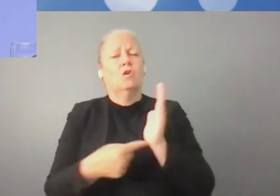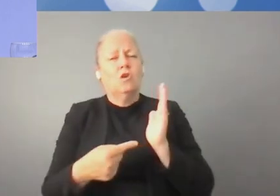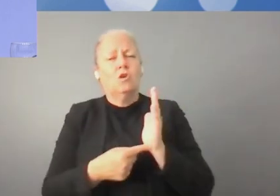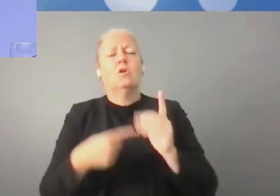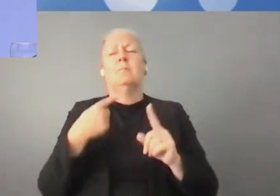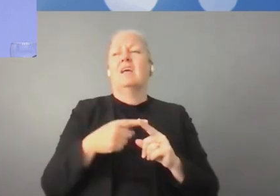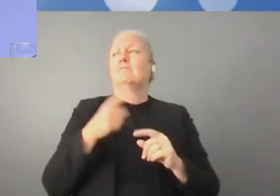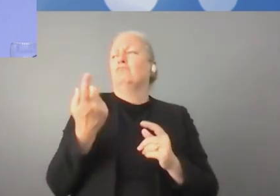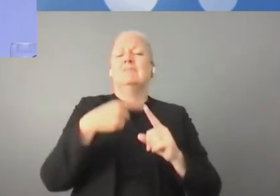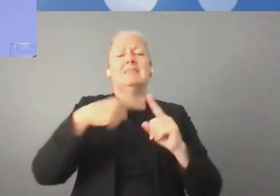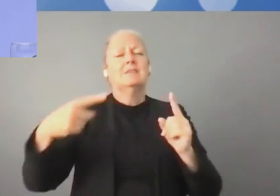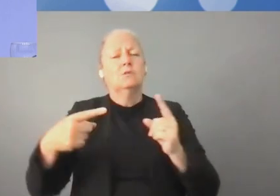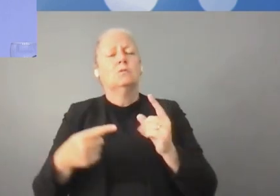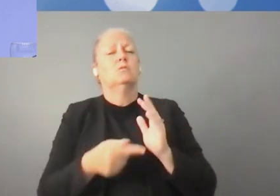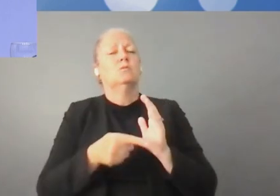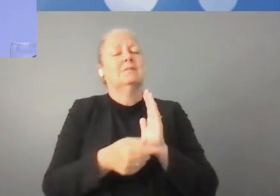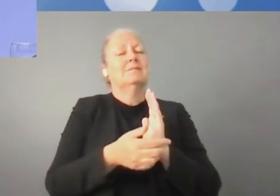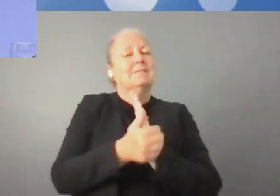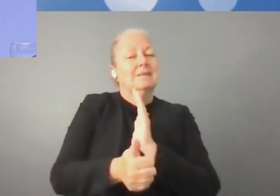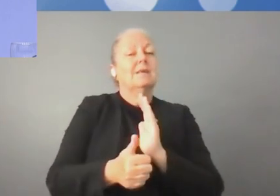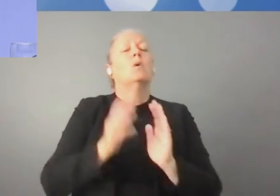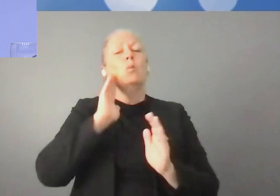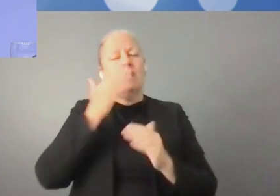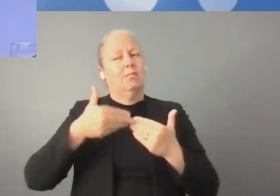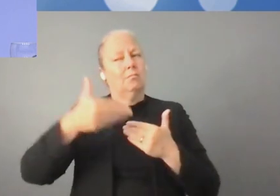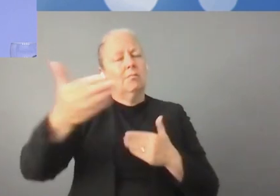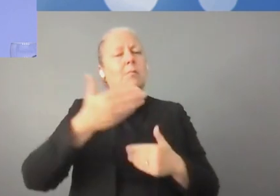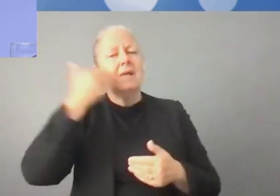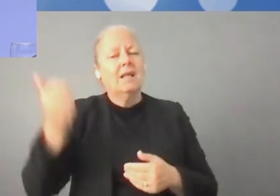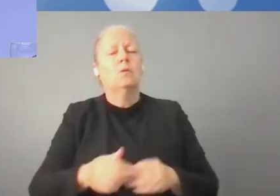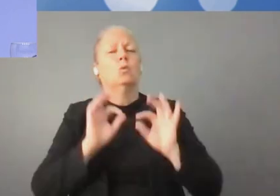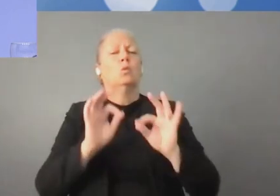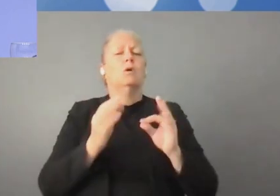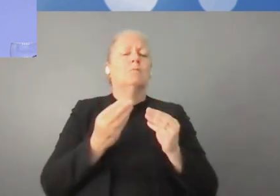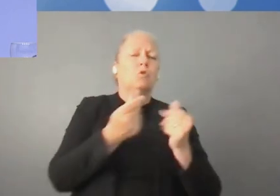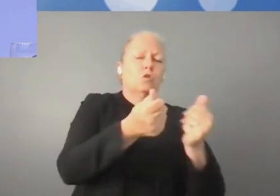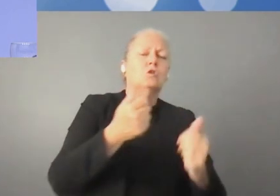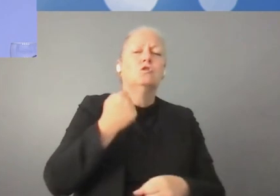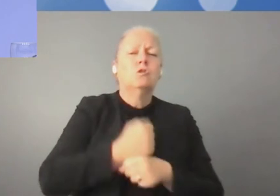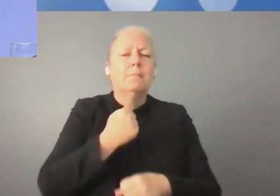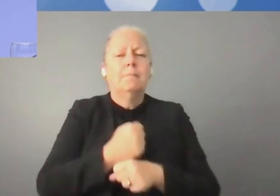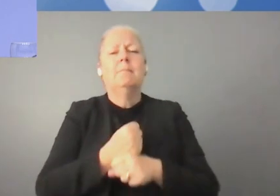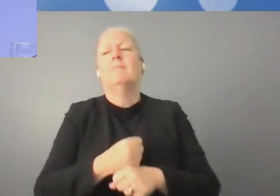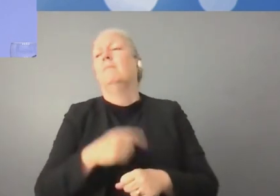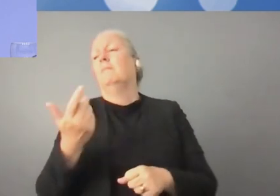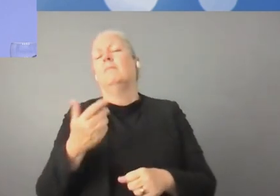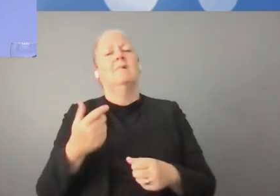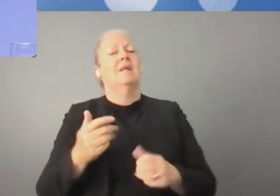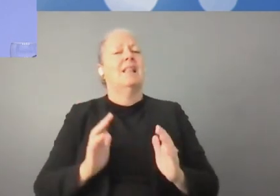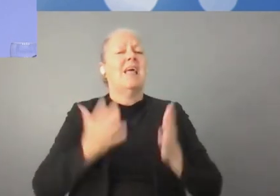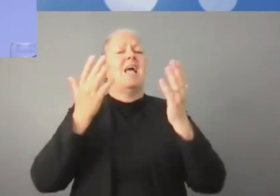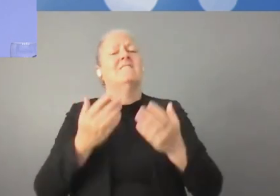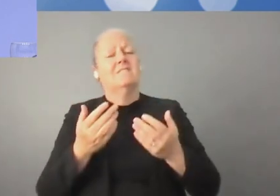En 2020, nous avons soutenu techniquement et financièrement les licornes et